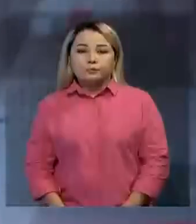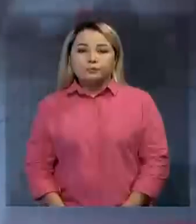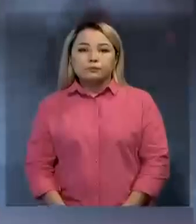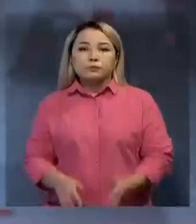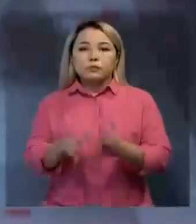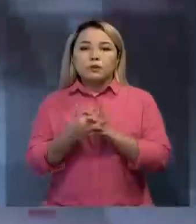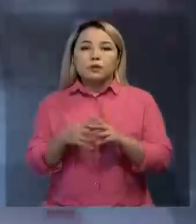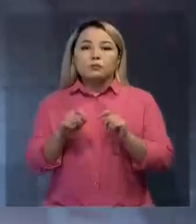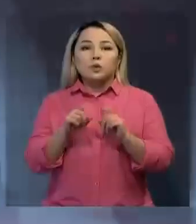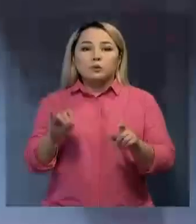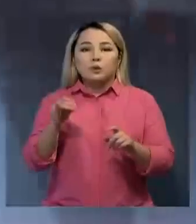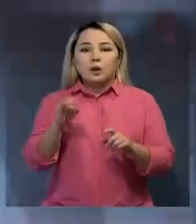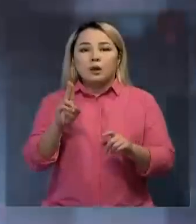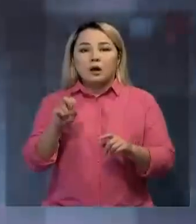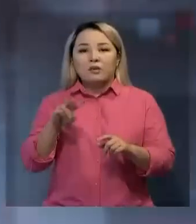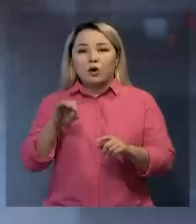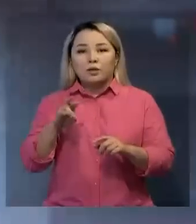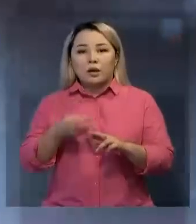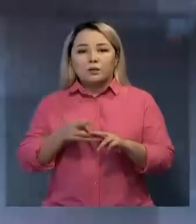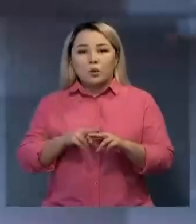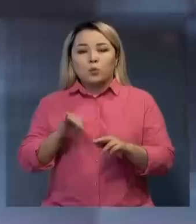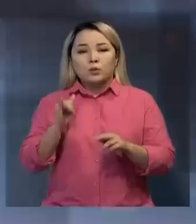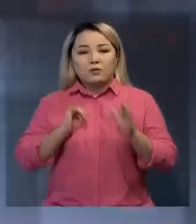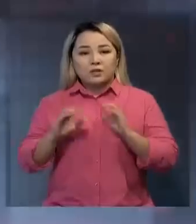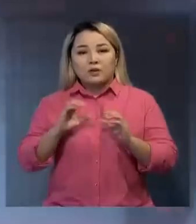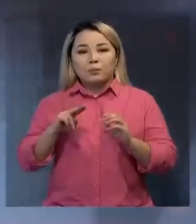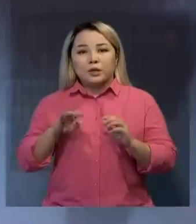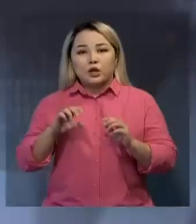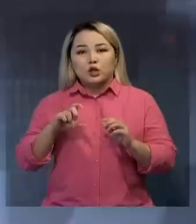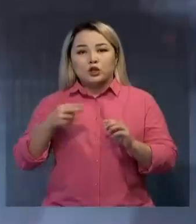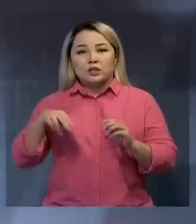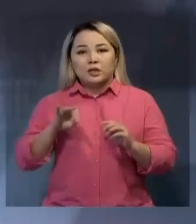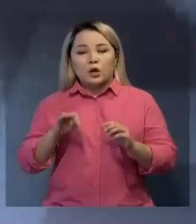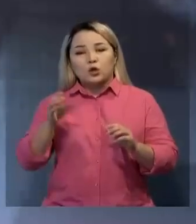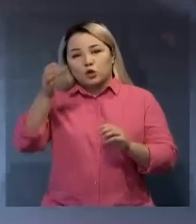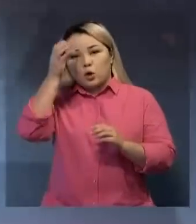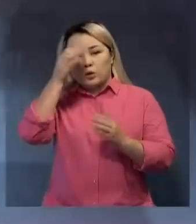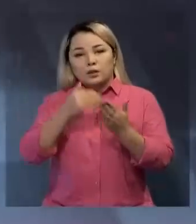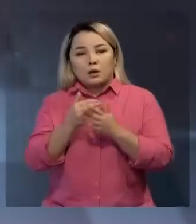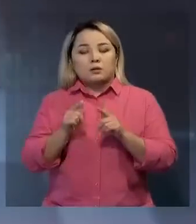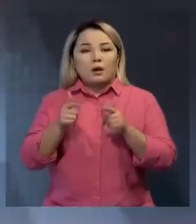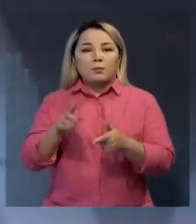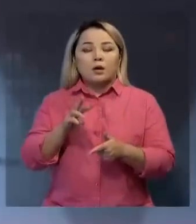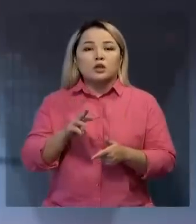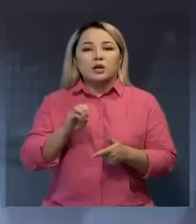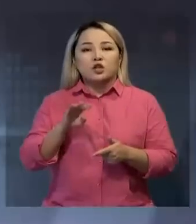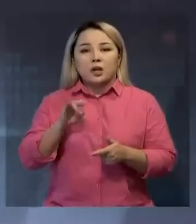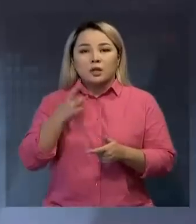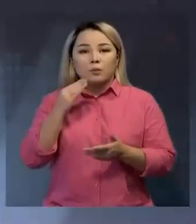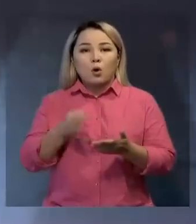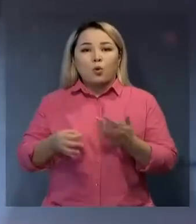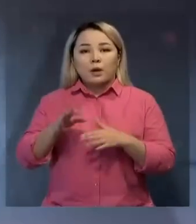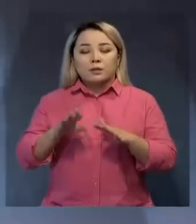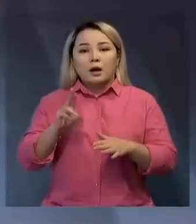Ауыл мұғалымы ғоңыстық Калифония университетінде PHD доктор бойынша білім алат Маржан Ержан. Алматы обылсының қараса